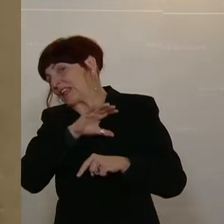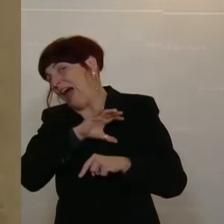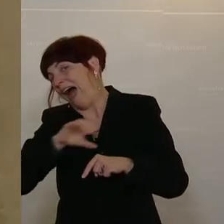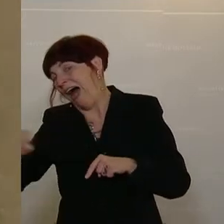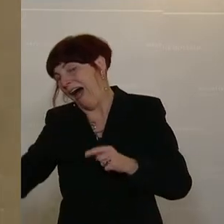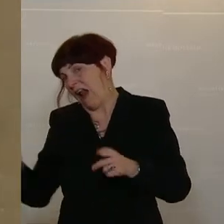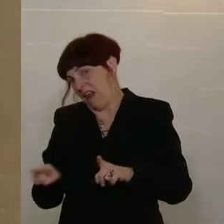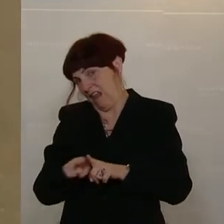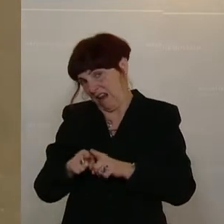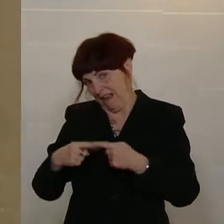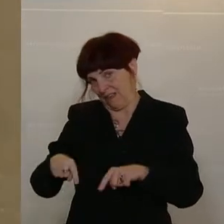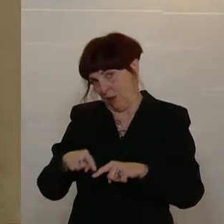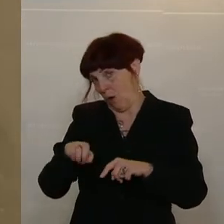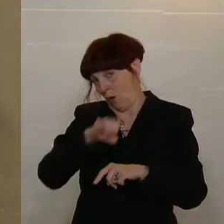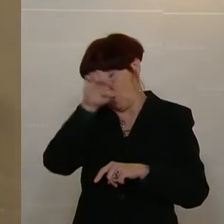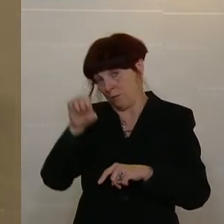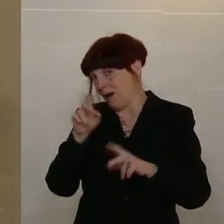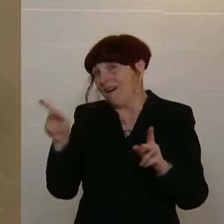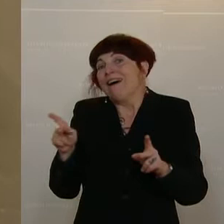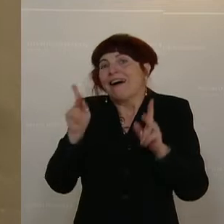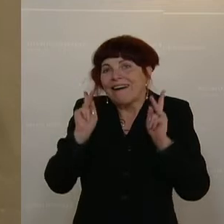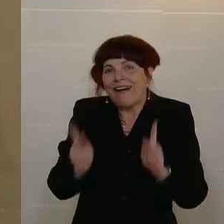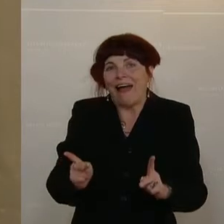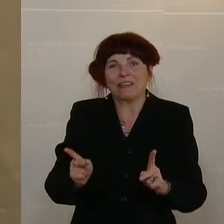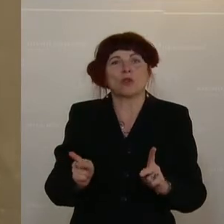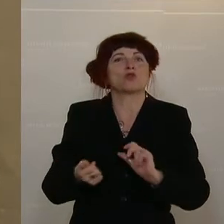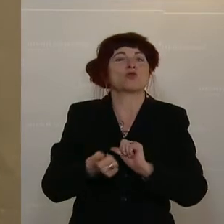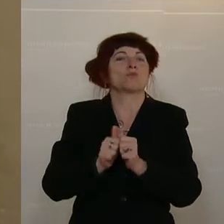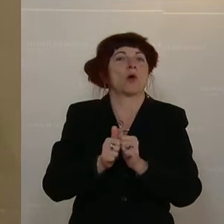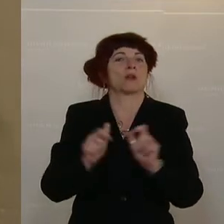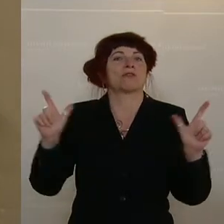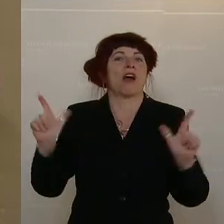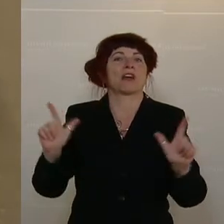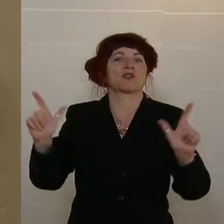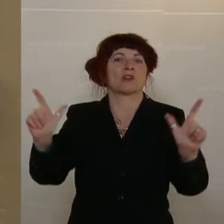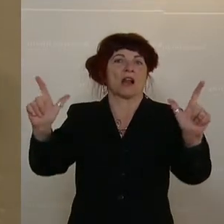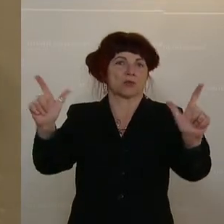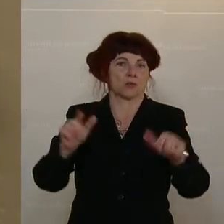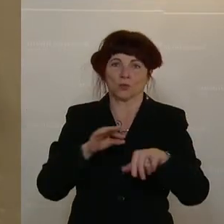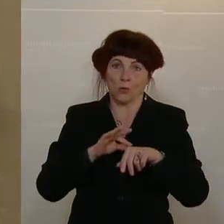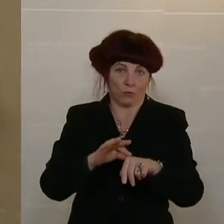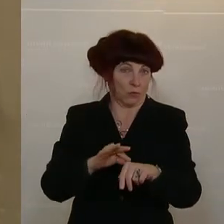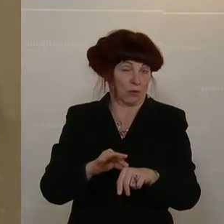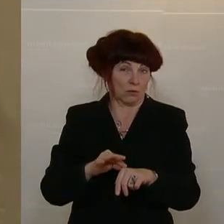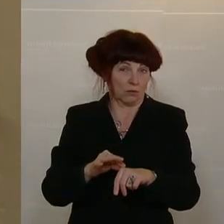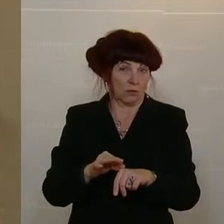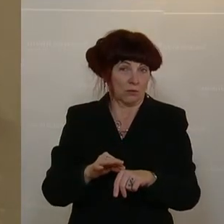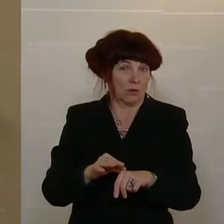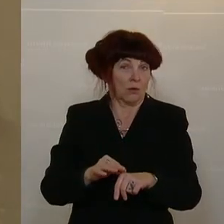eine Großsportveranstaltung stattfinden. Also wir haben nicht so viel Zinnober gemacht bei